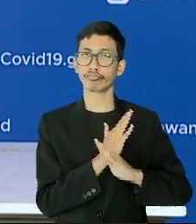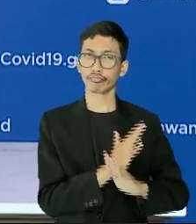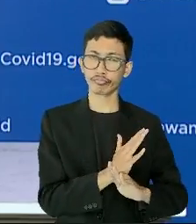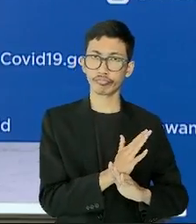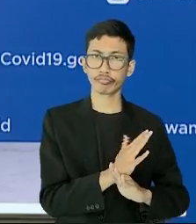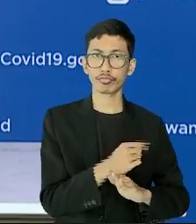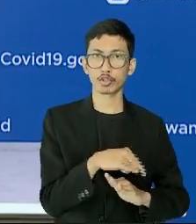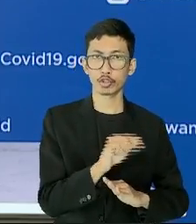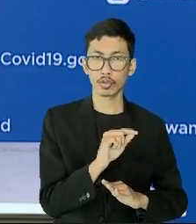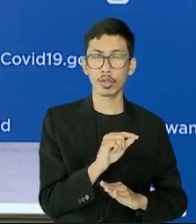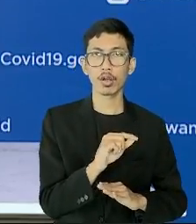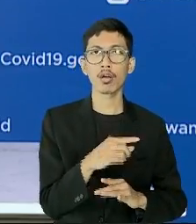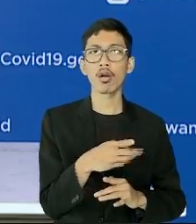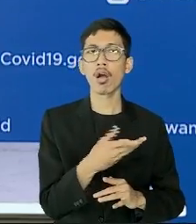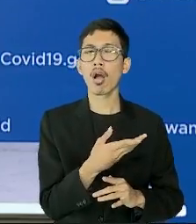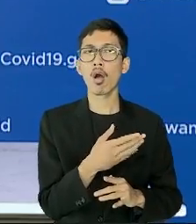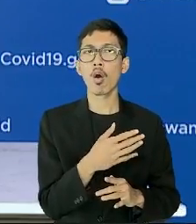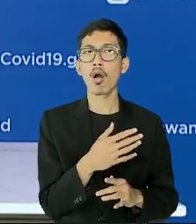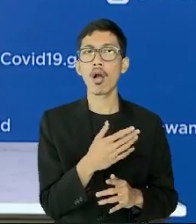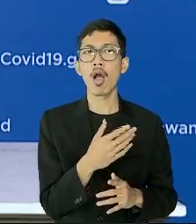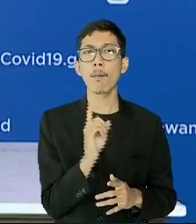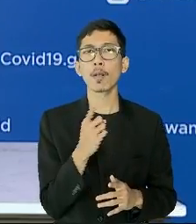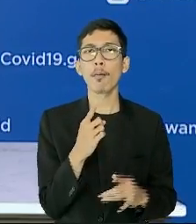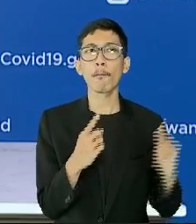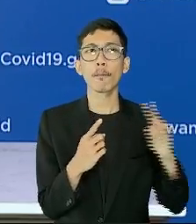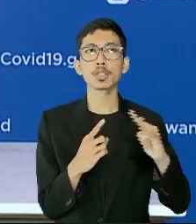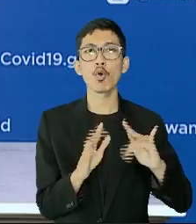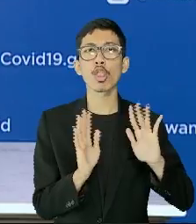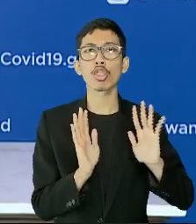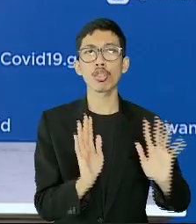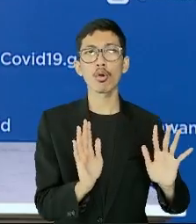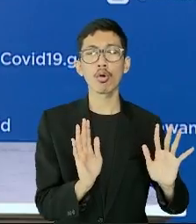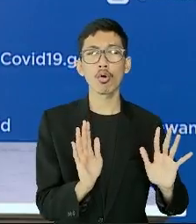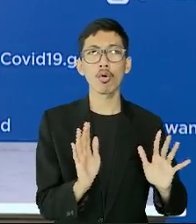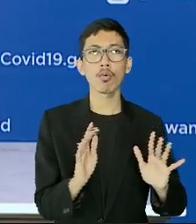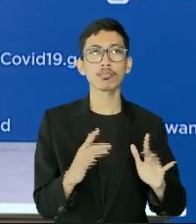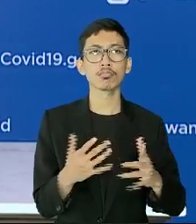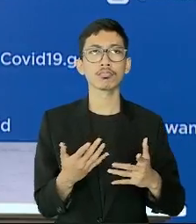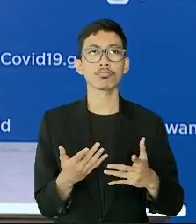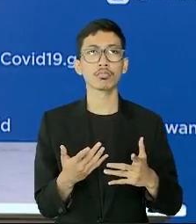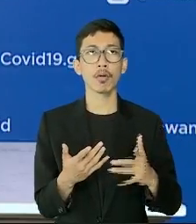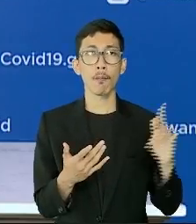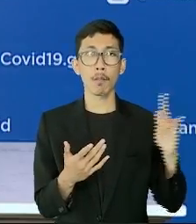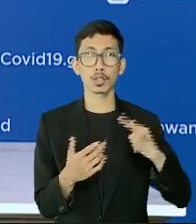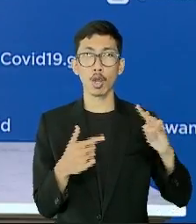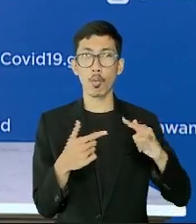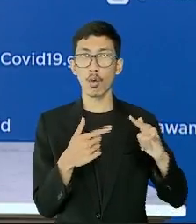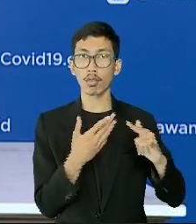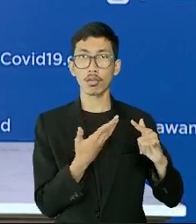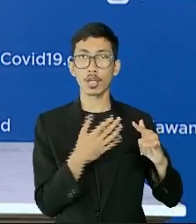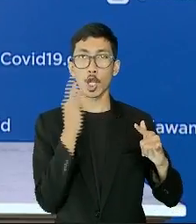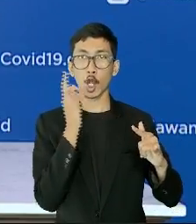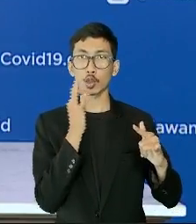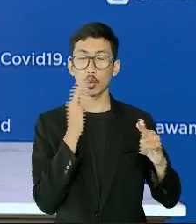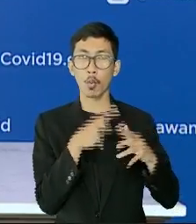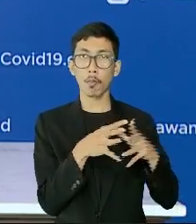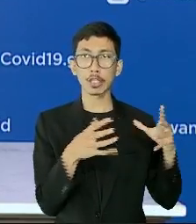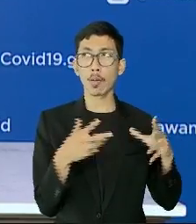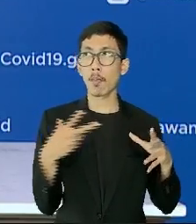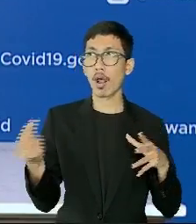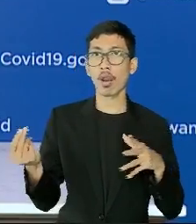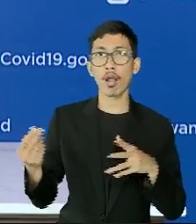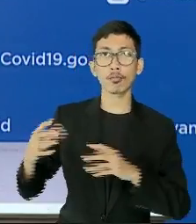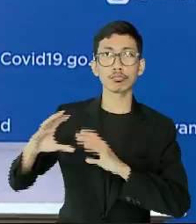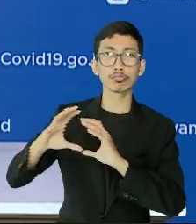masyarakat mengapa hanya digunakan pada pengguna pesawat saja? Apakah transmisi COVID-19 di pesawat lebih terbuka? Ketimbang bus